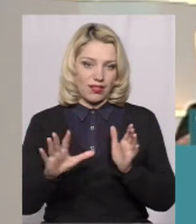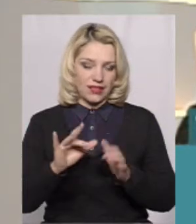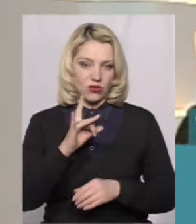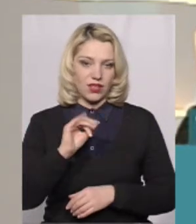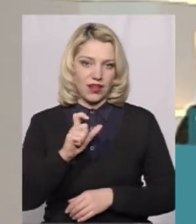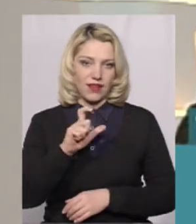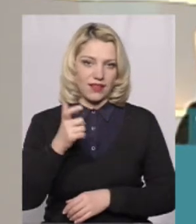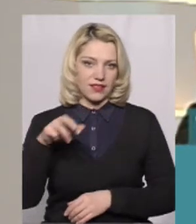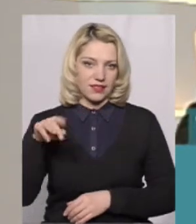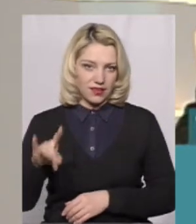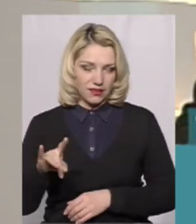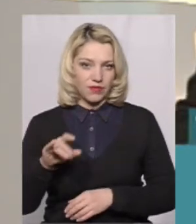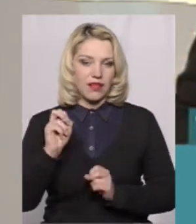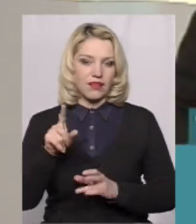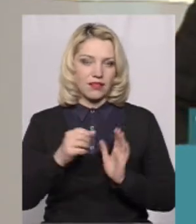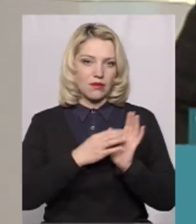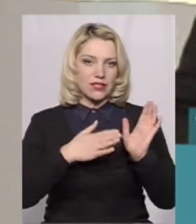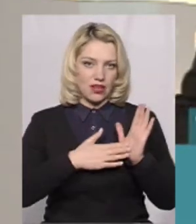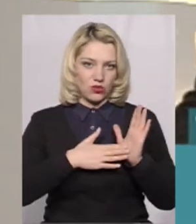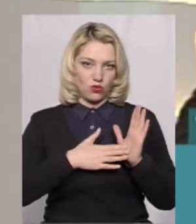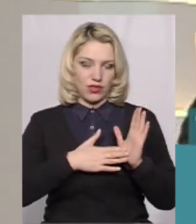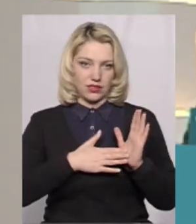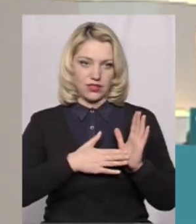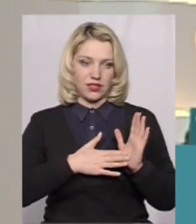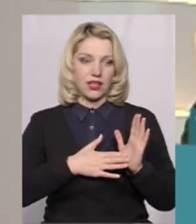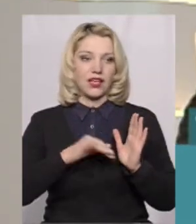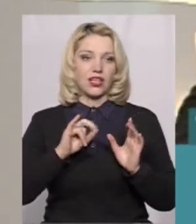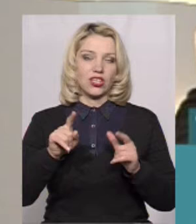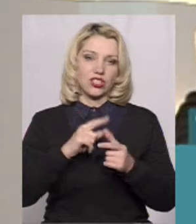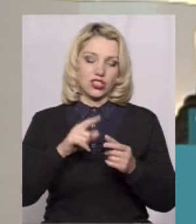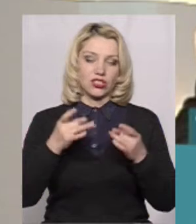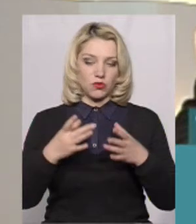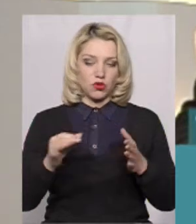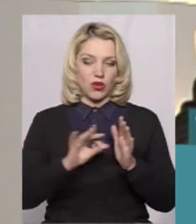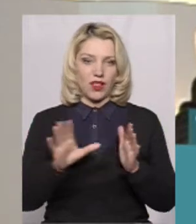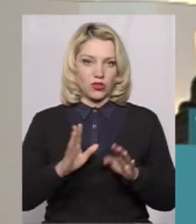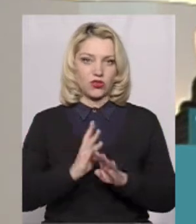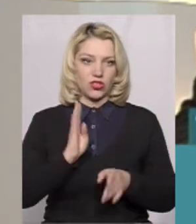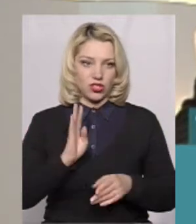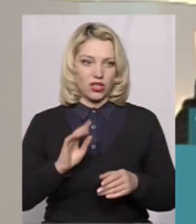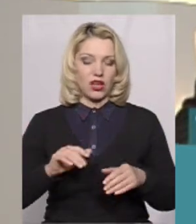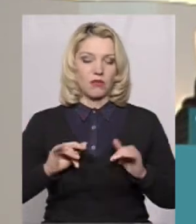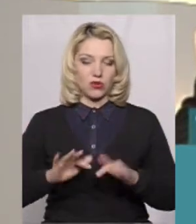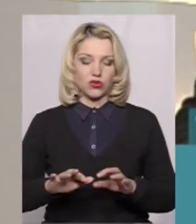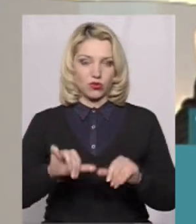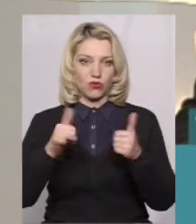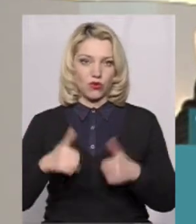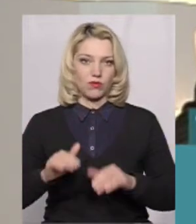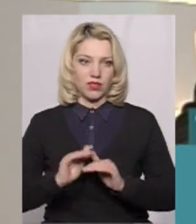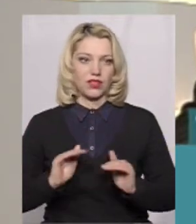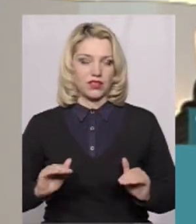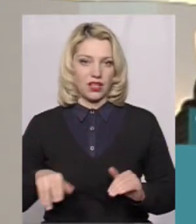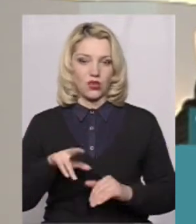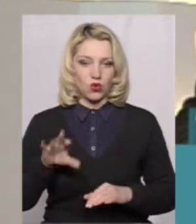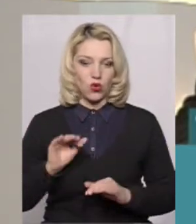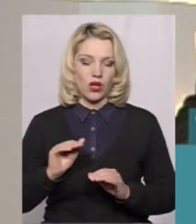реєстр? Як там зареєструватися? Та чи спрощує електронна черга процедуру оформлення дітей до